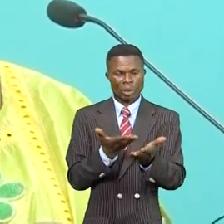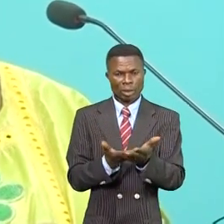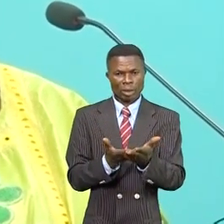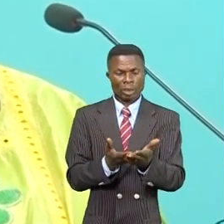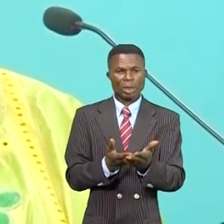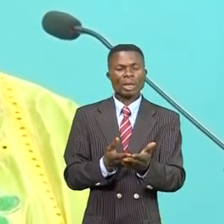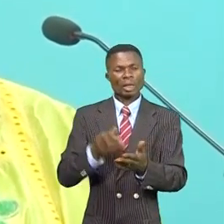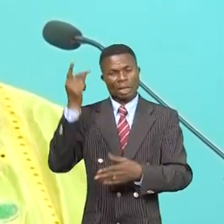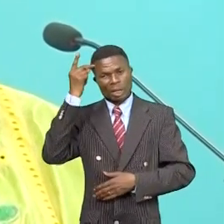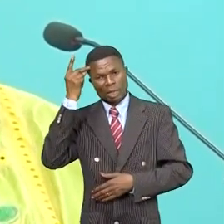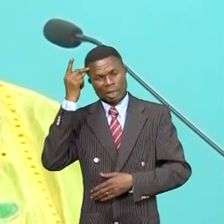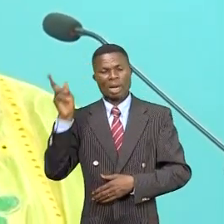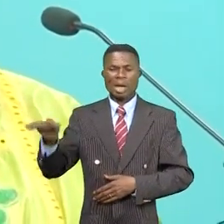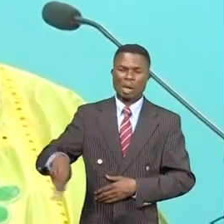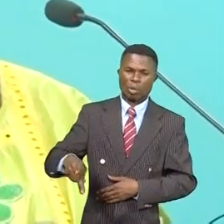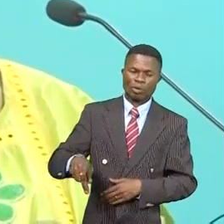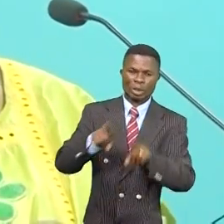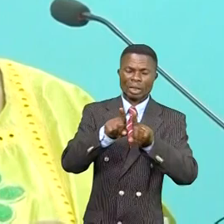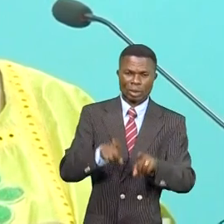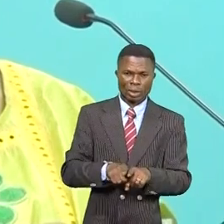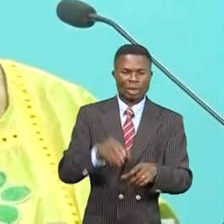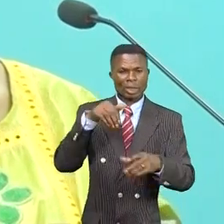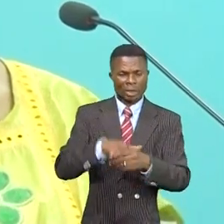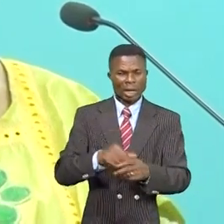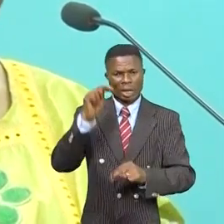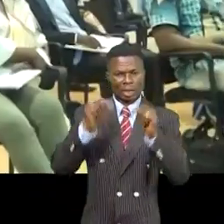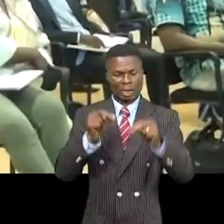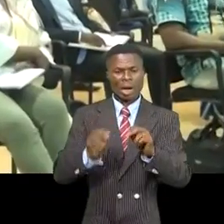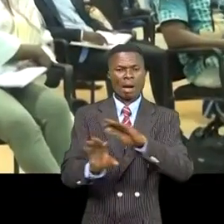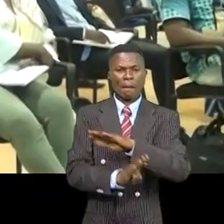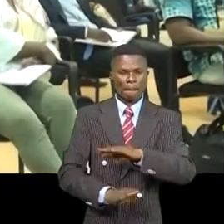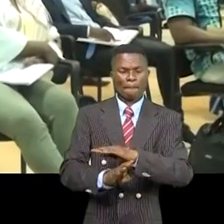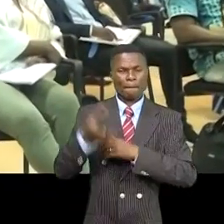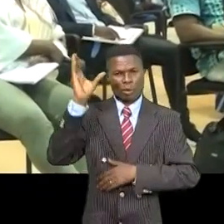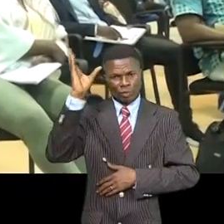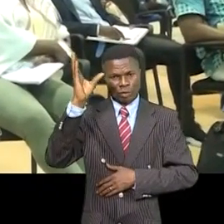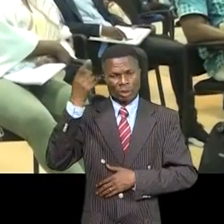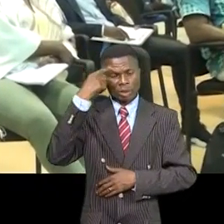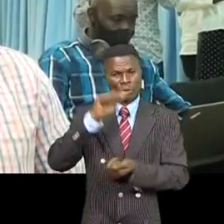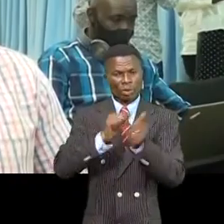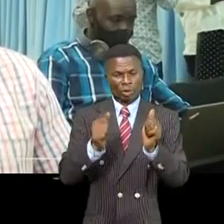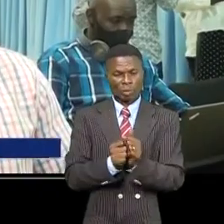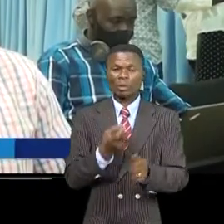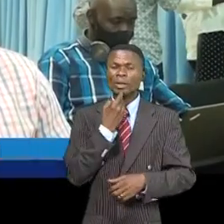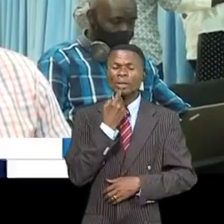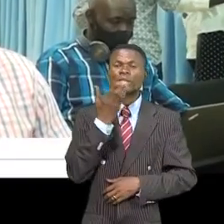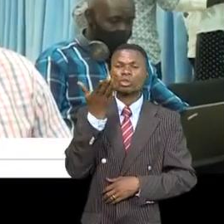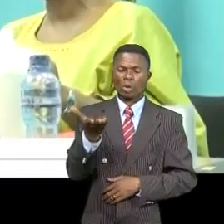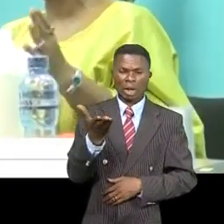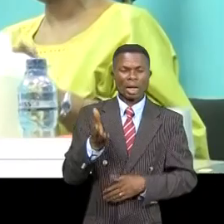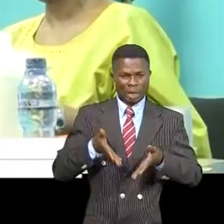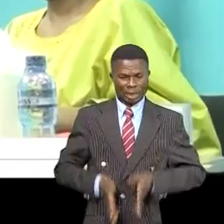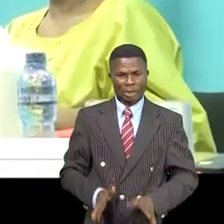au niveau central, au niveau provincial ou aussi au niveau de la base. Pour ce qui est de sa biographie, Réténéquier,